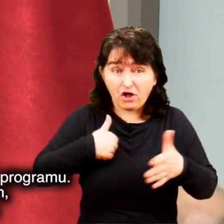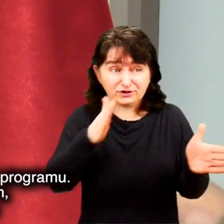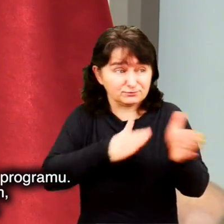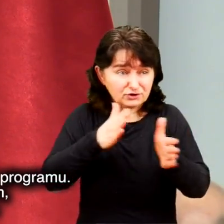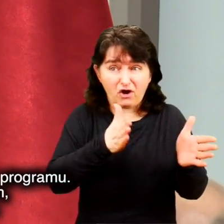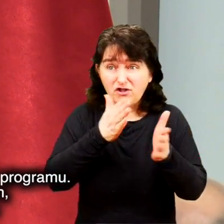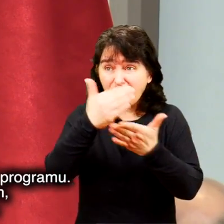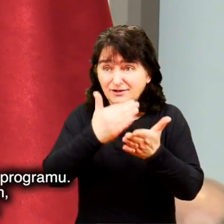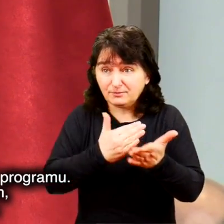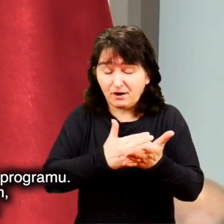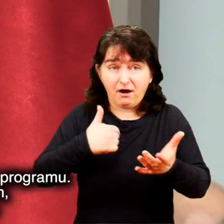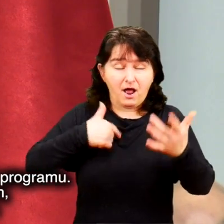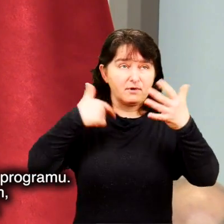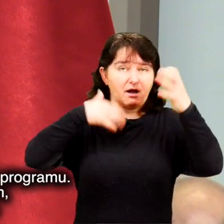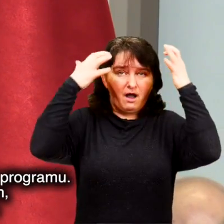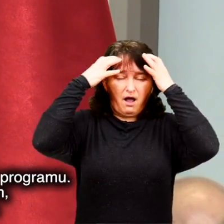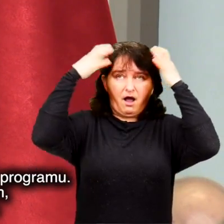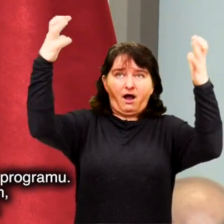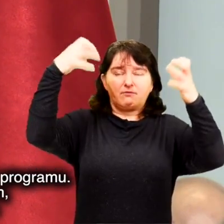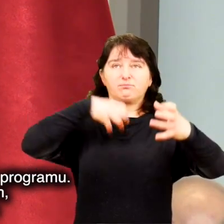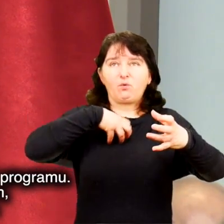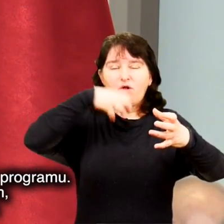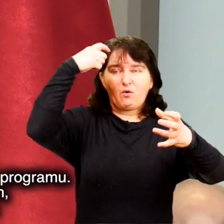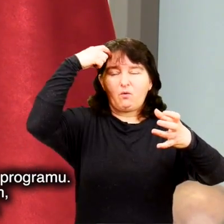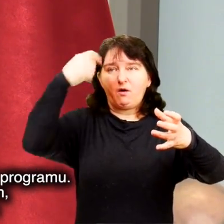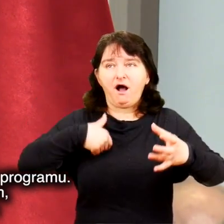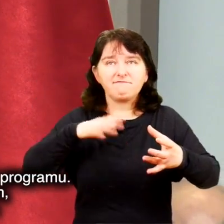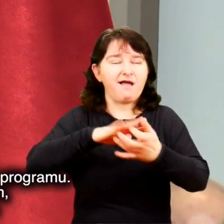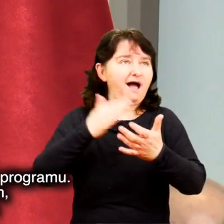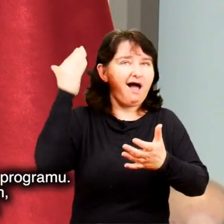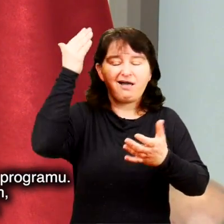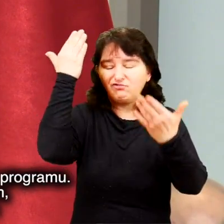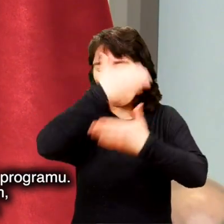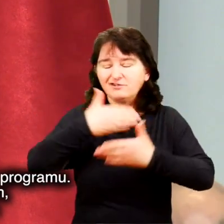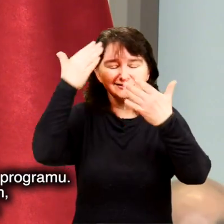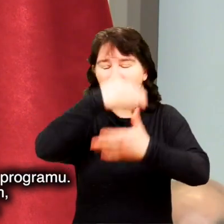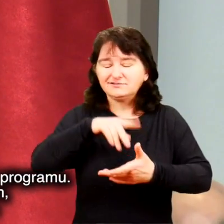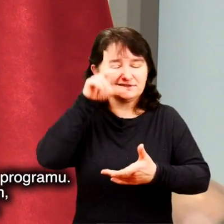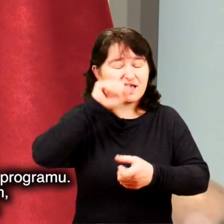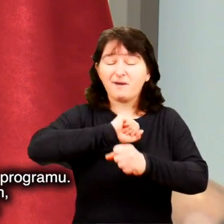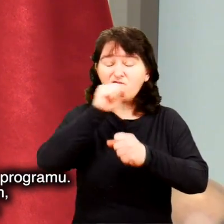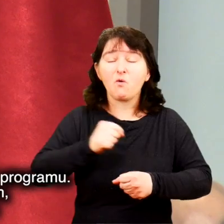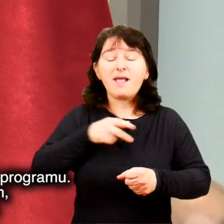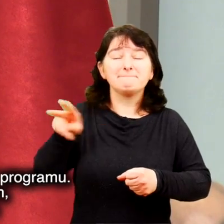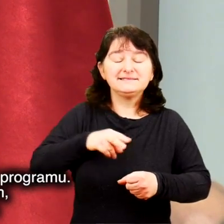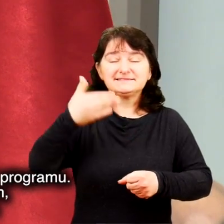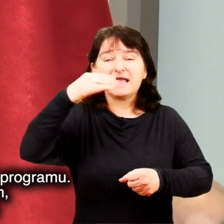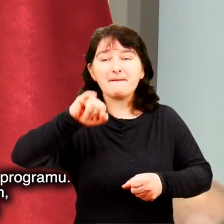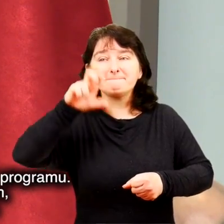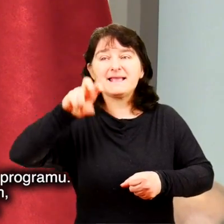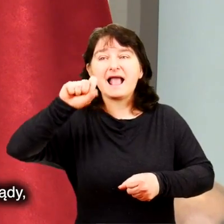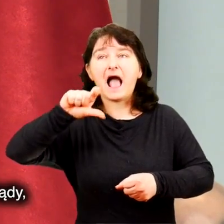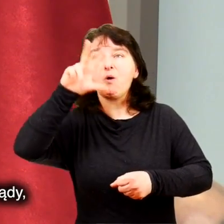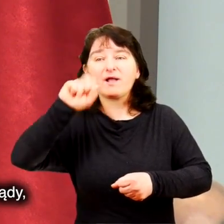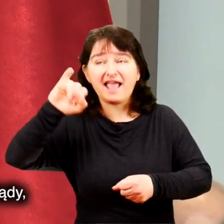ten program. To powiedzenie, że ból głowy to mało, ale tu więcej nocy chyba nieprzespanych miał pan minister